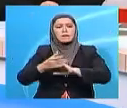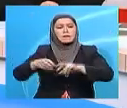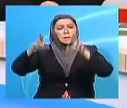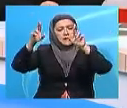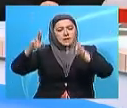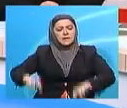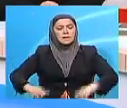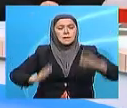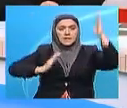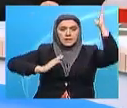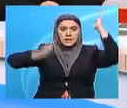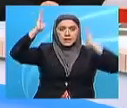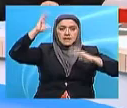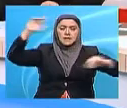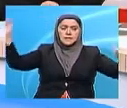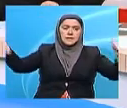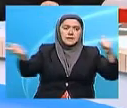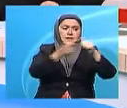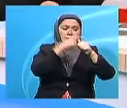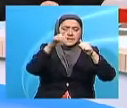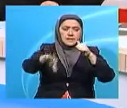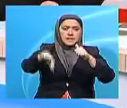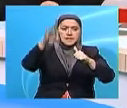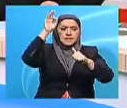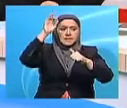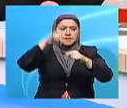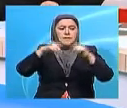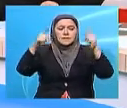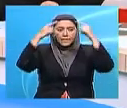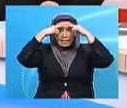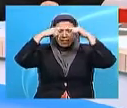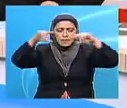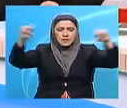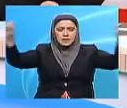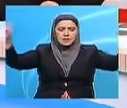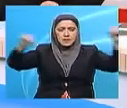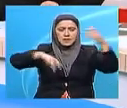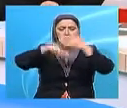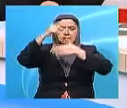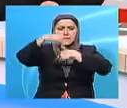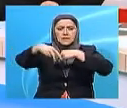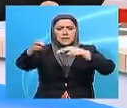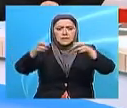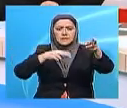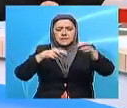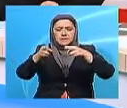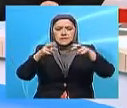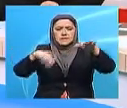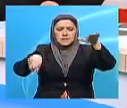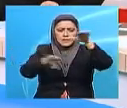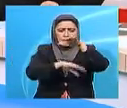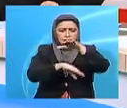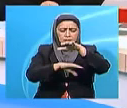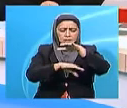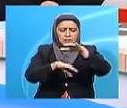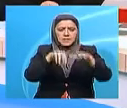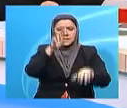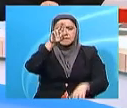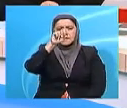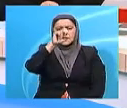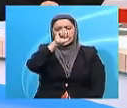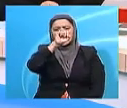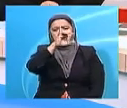dipilih sebagai Presiden Program Pengurusan Transformasi Sosial MOSS di bawah Pertubuhan Pendidikan, Kebudayaan dan